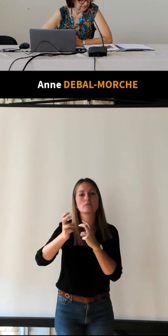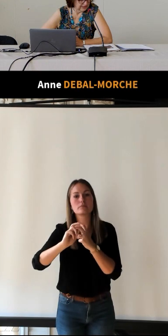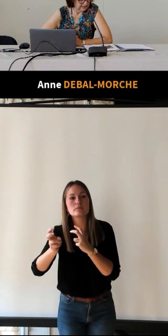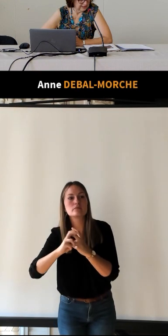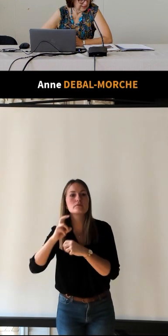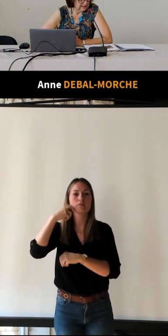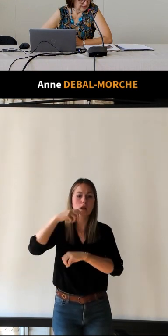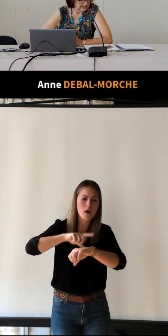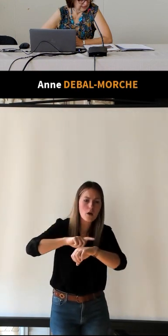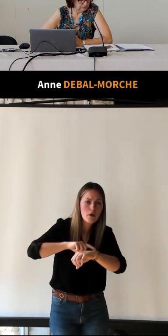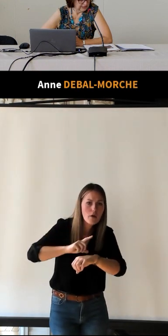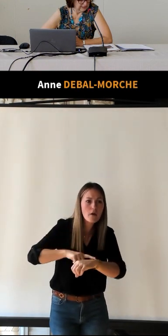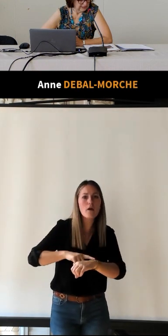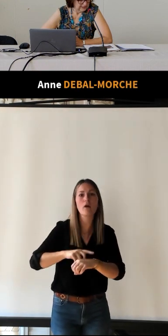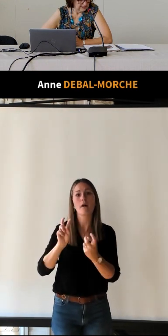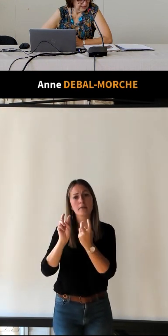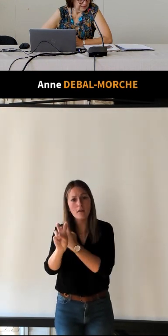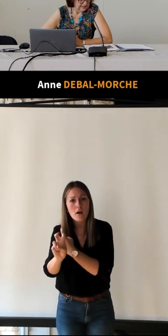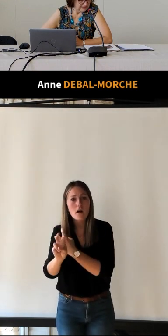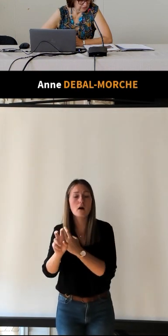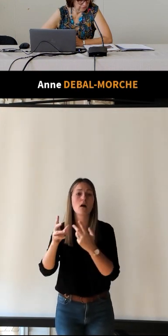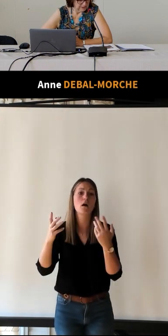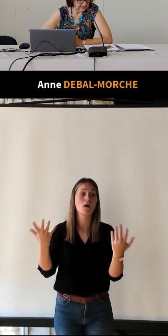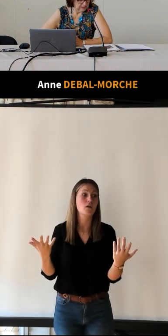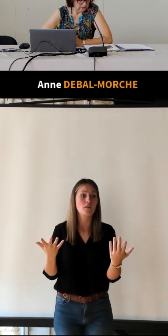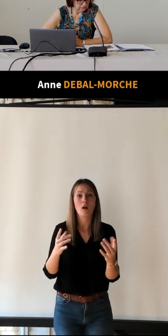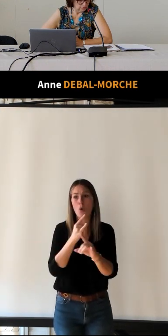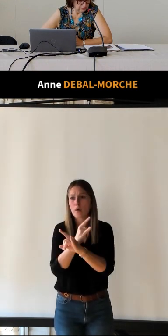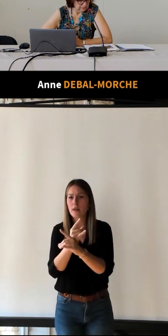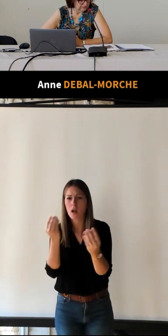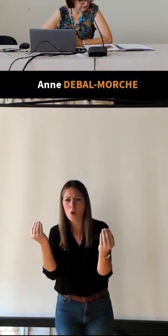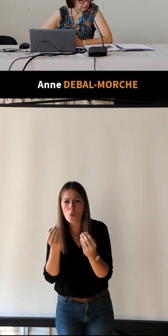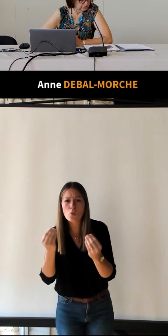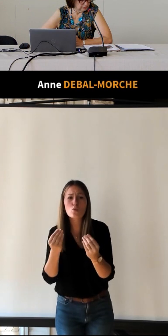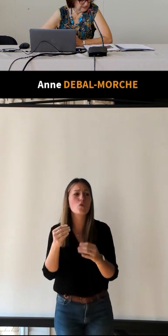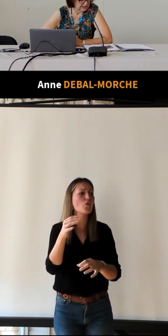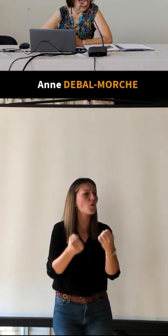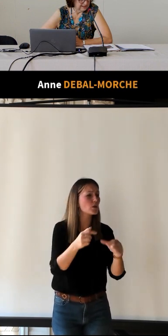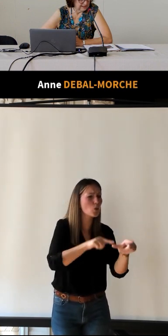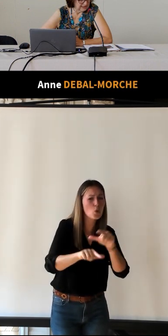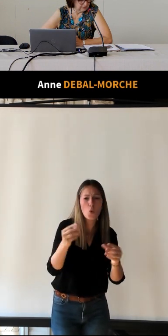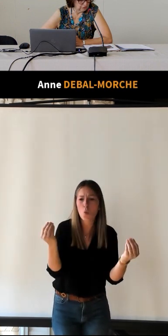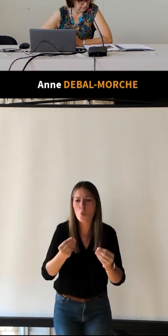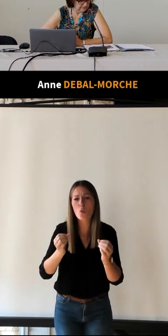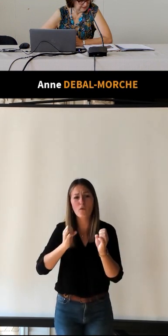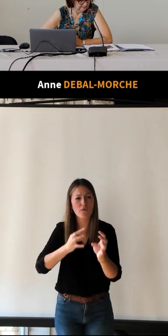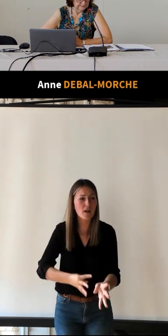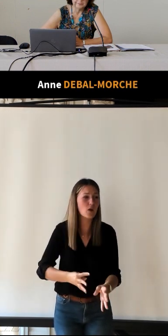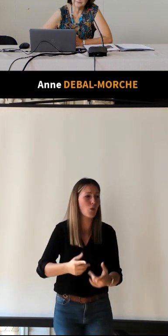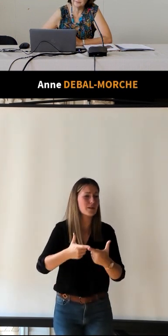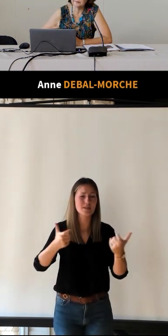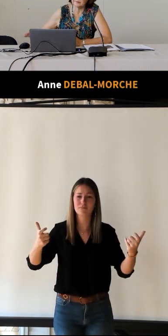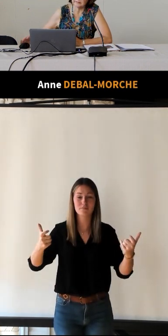chemins de fer, les tramways, les listes d'hôtels, de loueurs de voitures, de bicyclettes et d'automobiles.